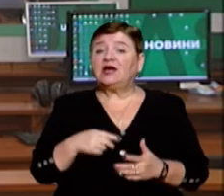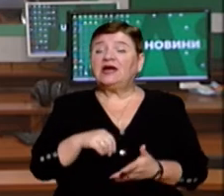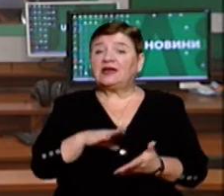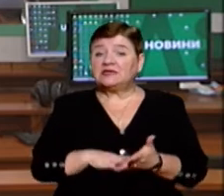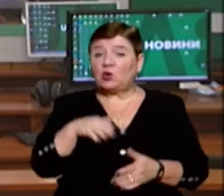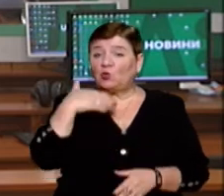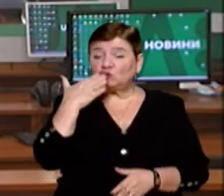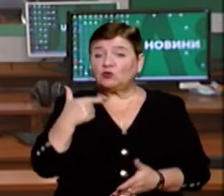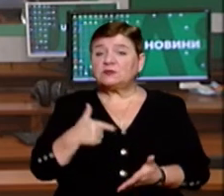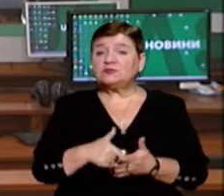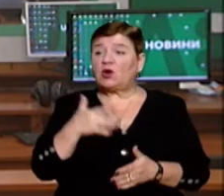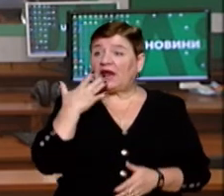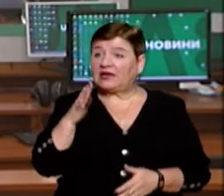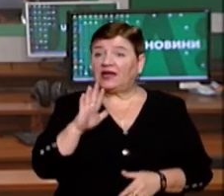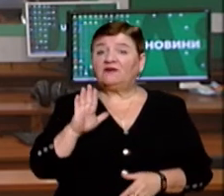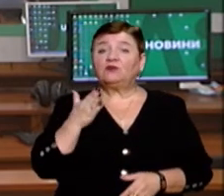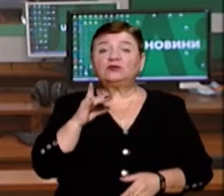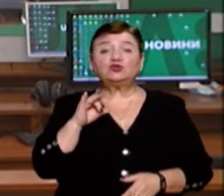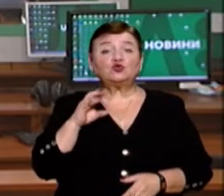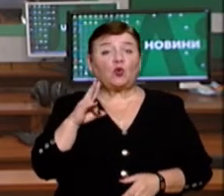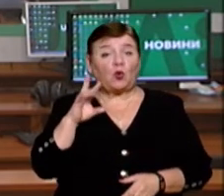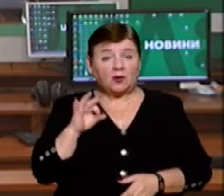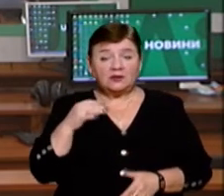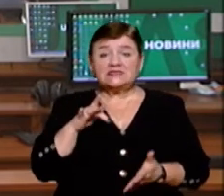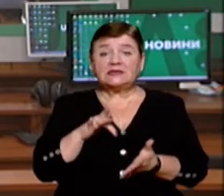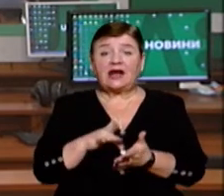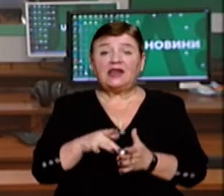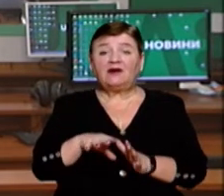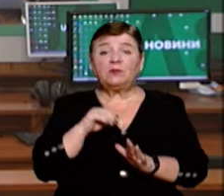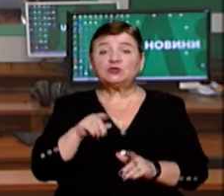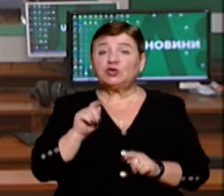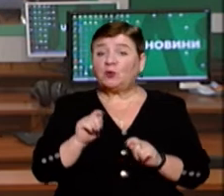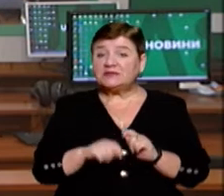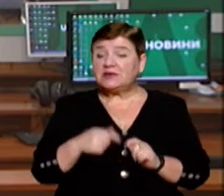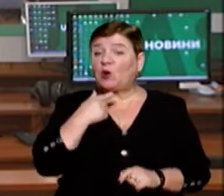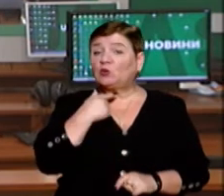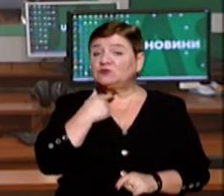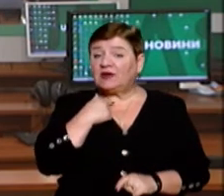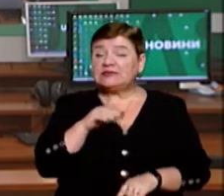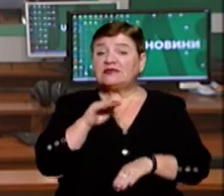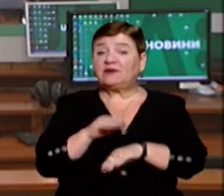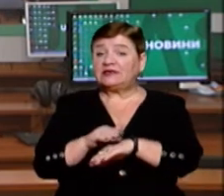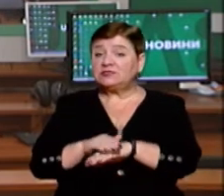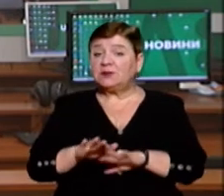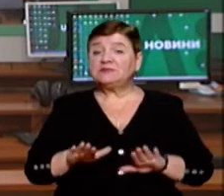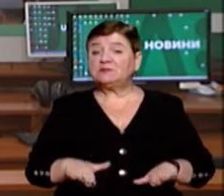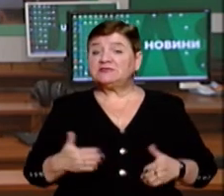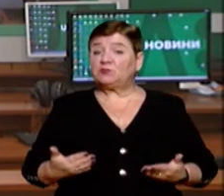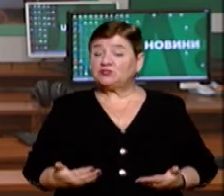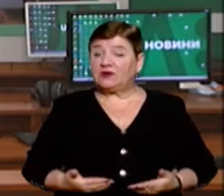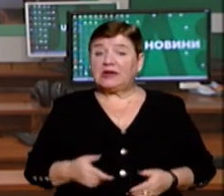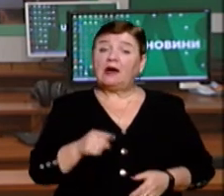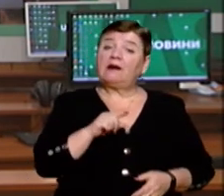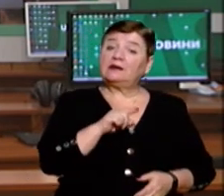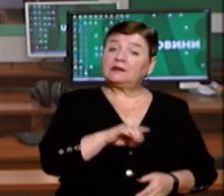Ужгородської міськради Григорій Жирков. Цього року Центральна виборча комісія дозволила голосувати за фактичним місцем проживання, а не